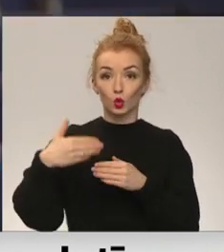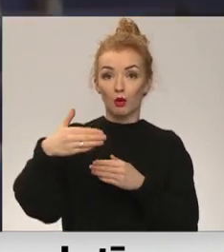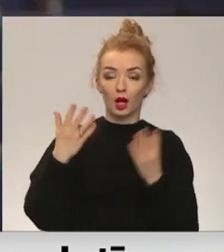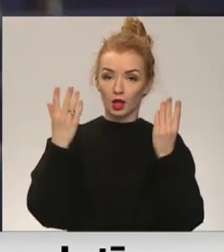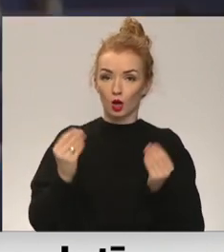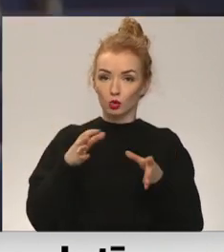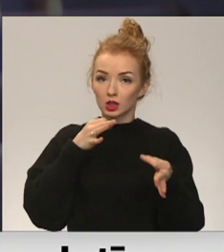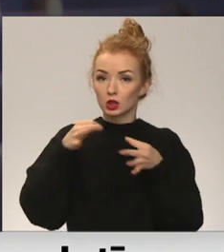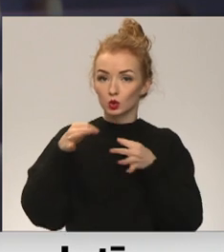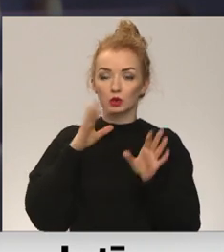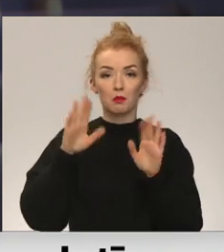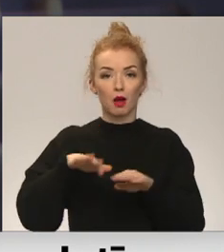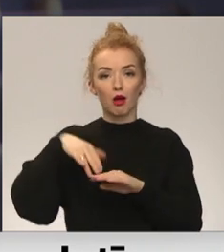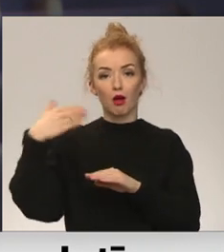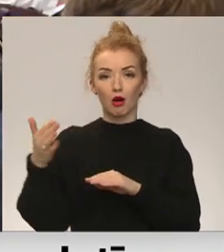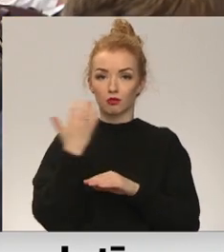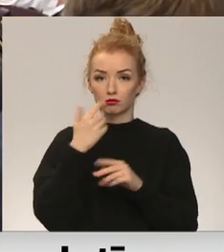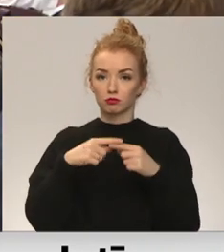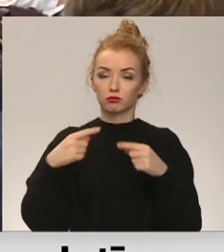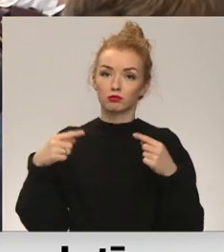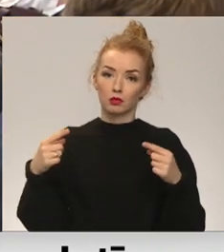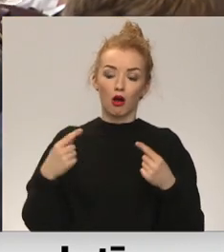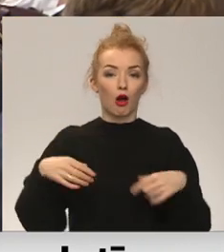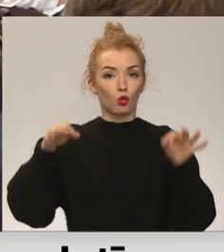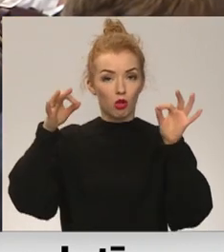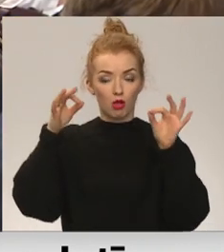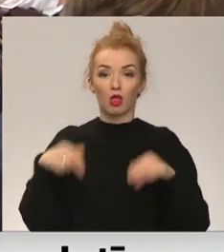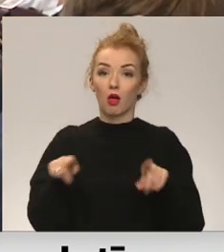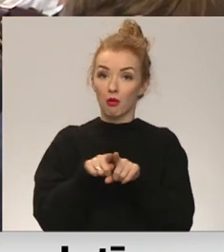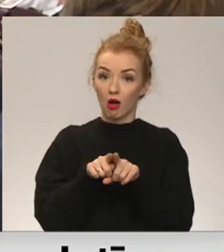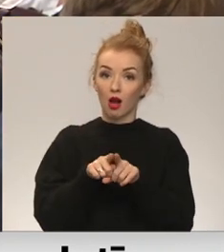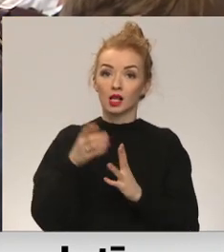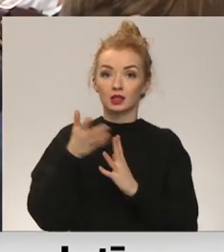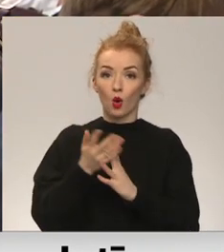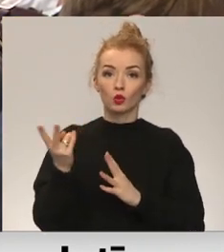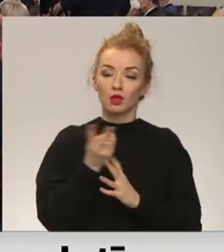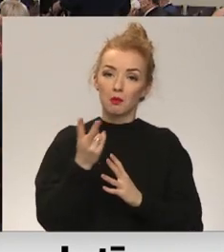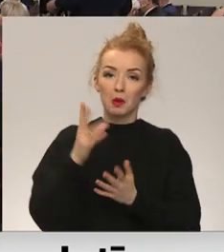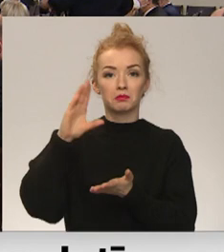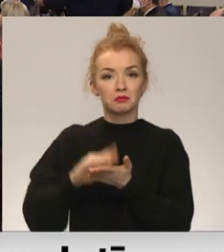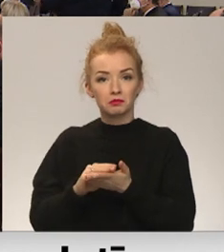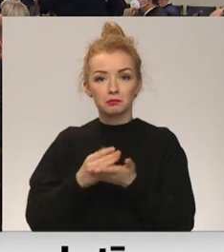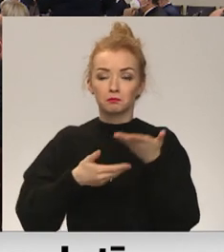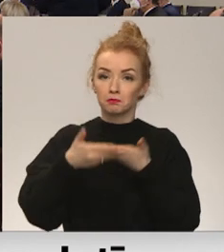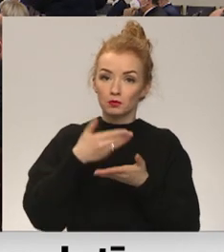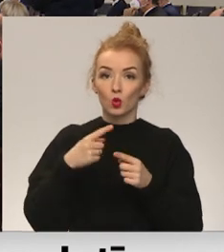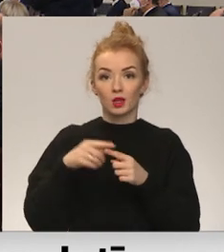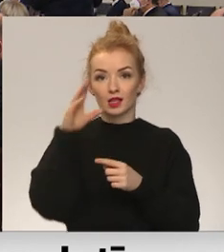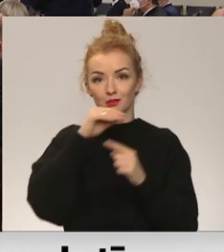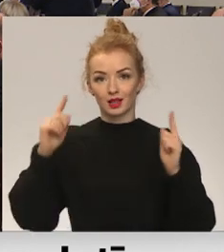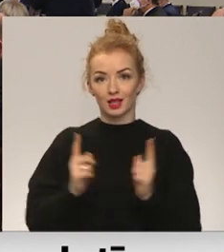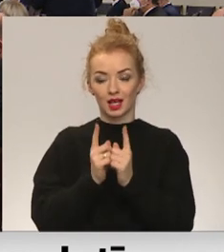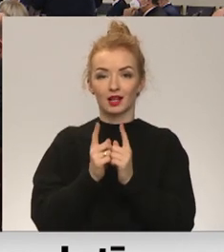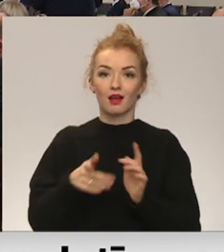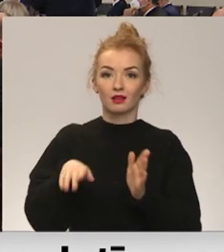diskusijas par ārpolitikas un drošības politikas aktuātēm. Kārija savstarpēja pieredzes apmaiņu un iespēja tikties klātienē,